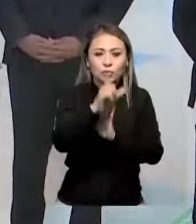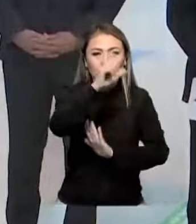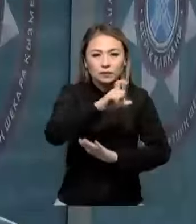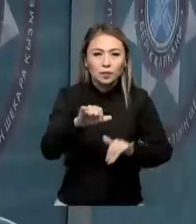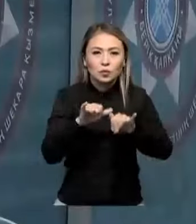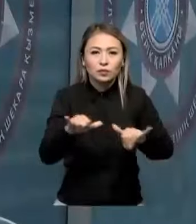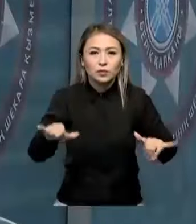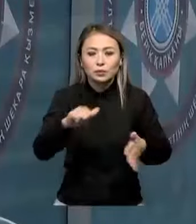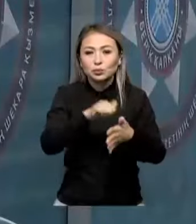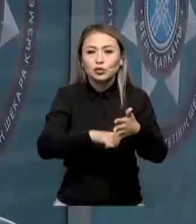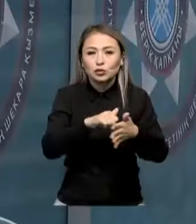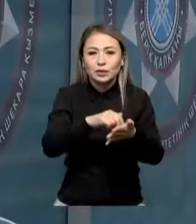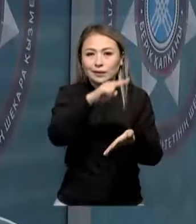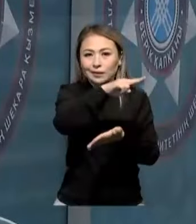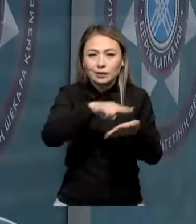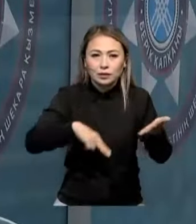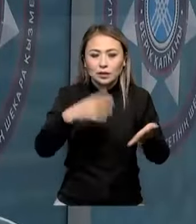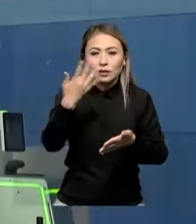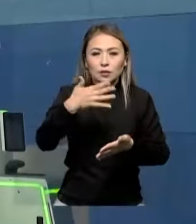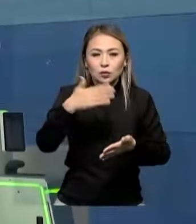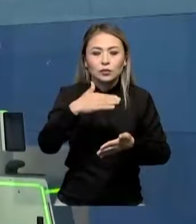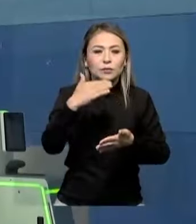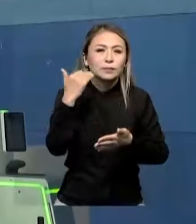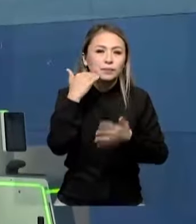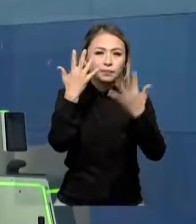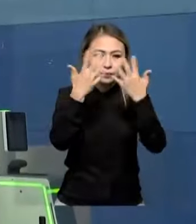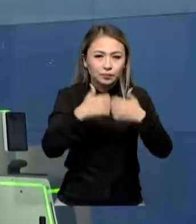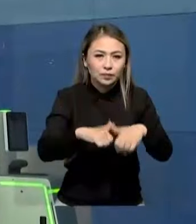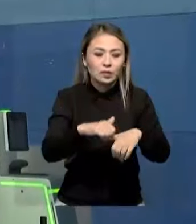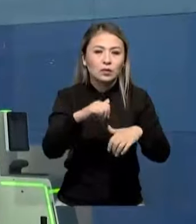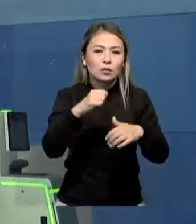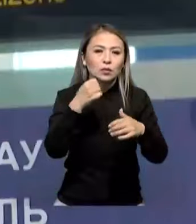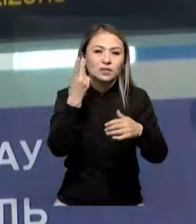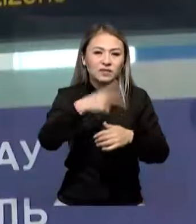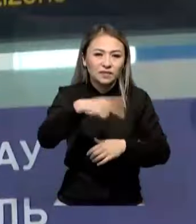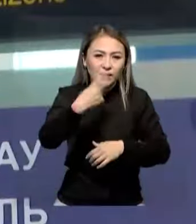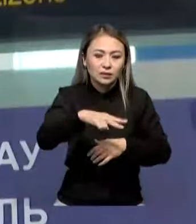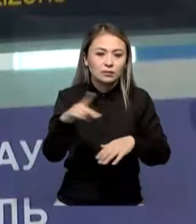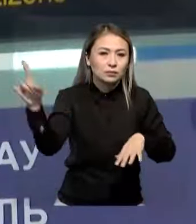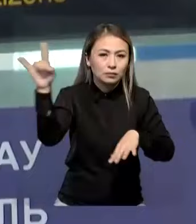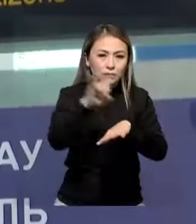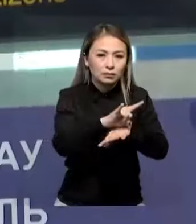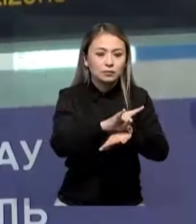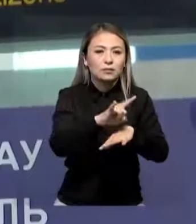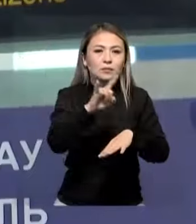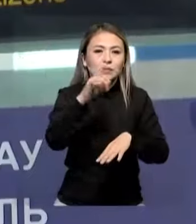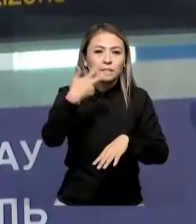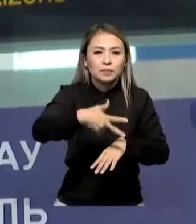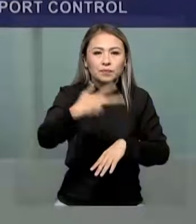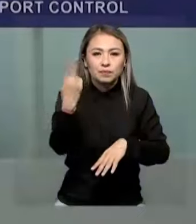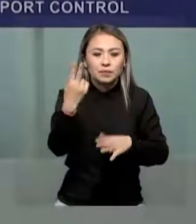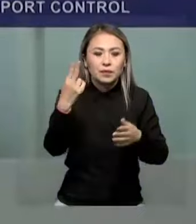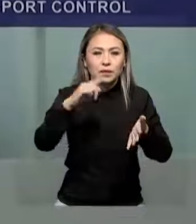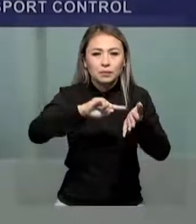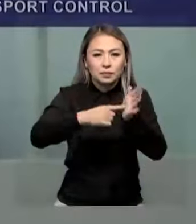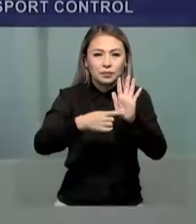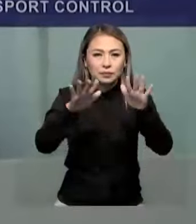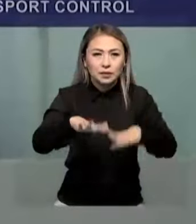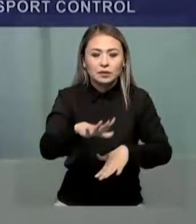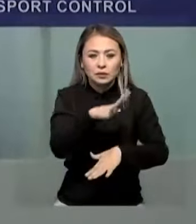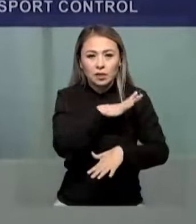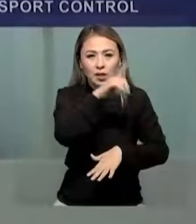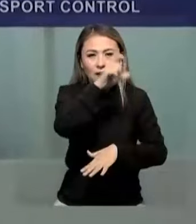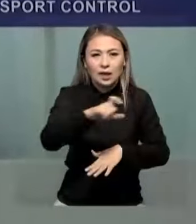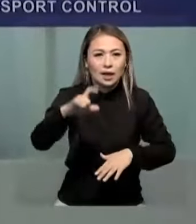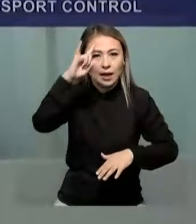өзетіні себепті. Теркеу аймағына елі баған, кеден аймағының шу бағытына жерма, ұшып келу бағытында 32 бегет қойылған. Қазақстан